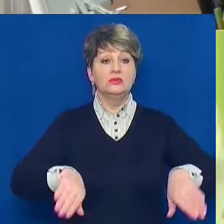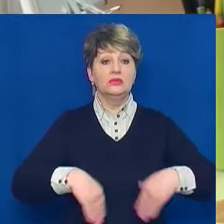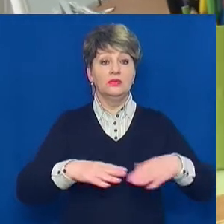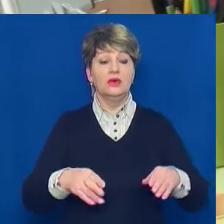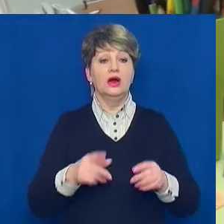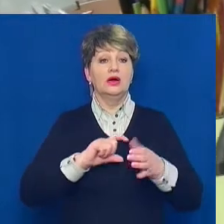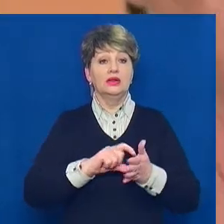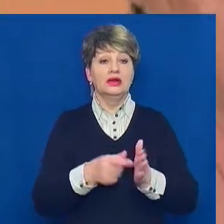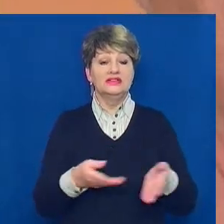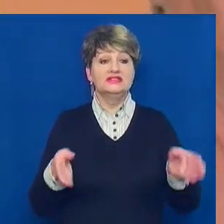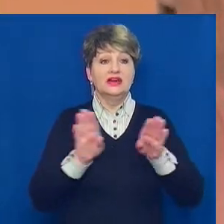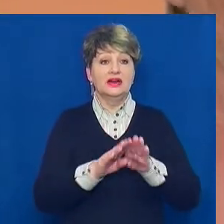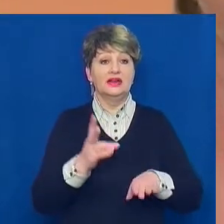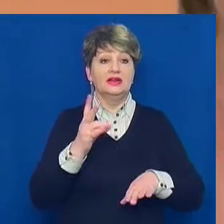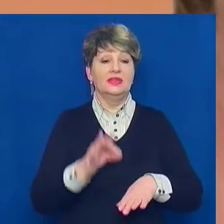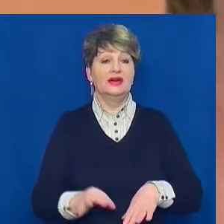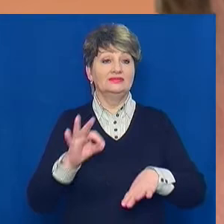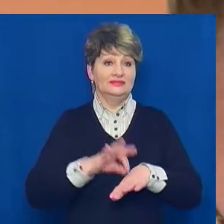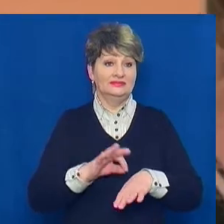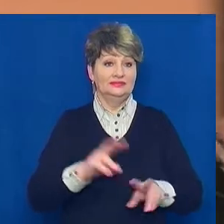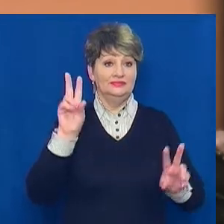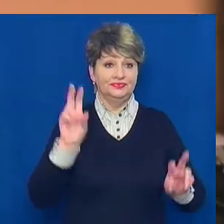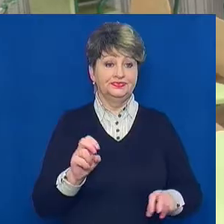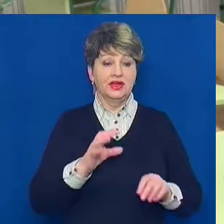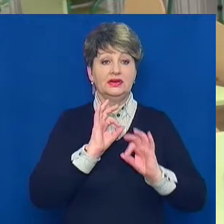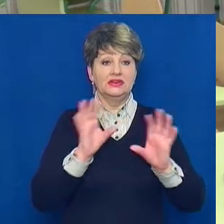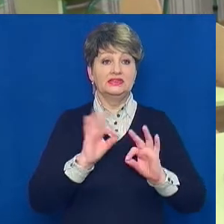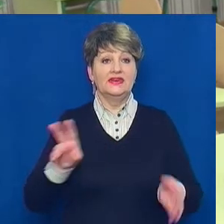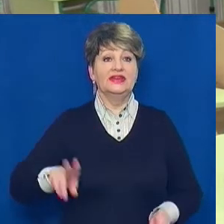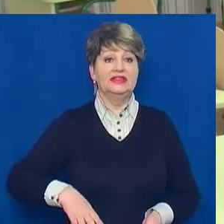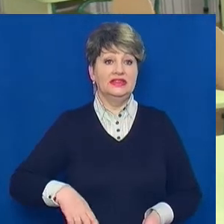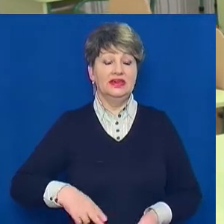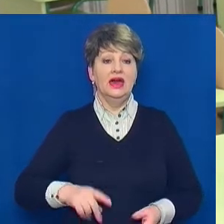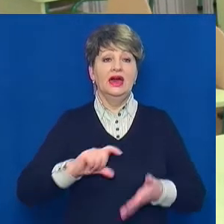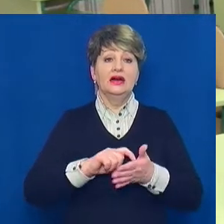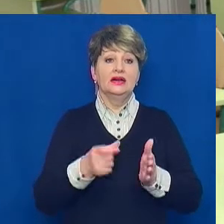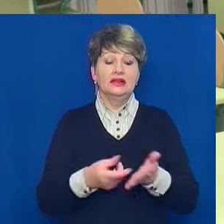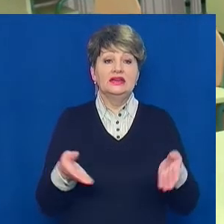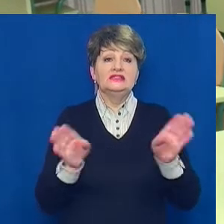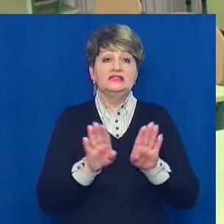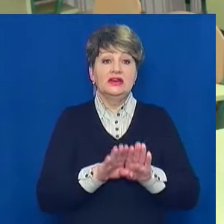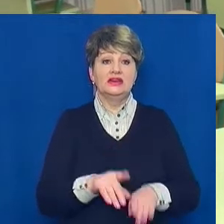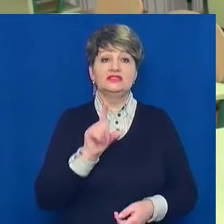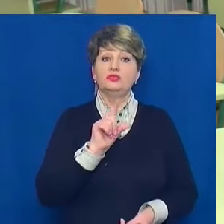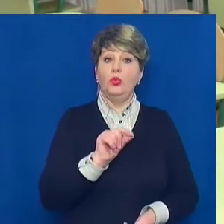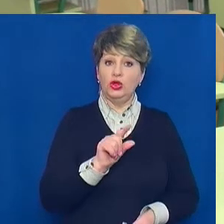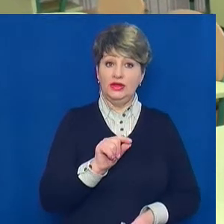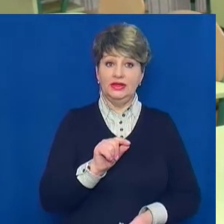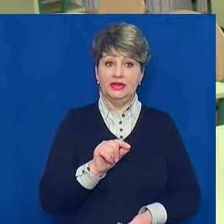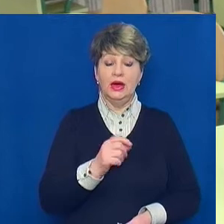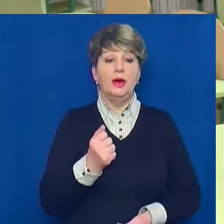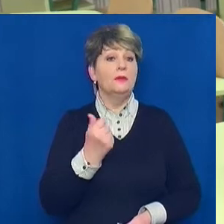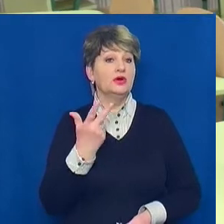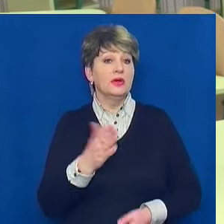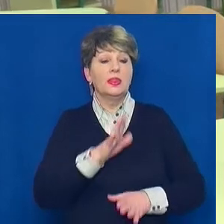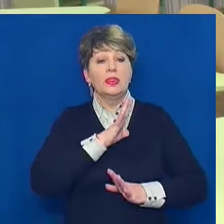закрили на карантин, розповідає директорка закладу Тетяна Скорик. Клас закритий на карантин з понеділка, поскільки